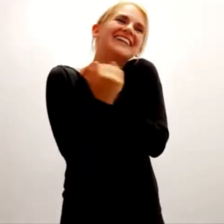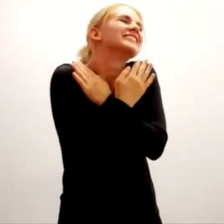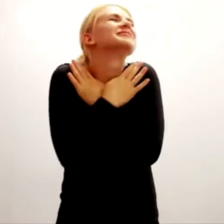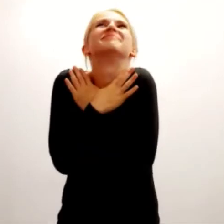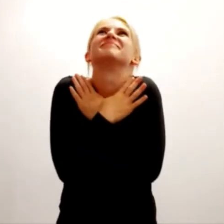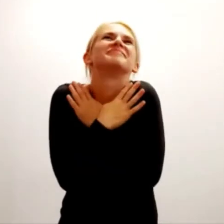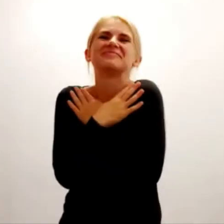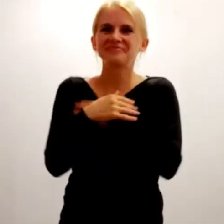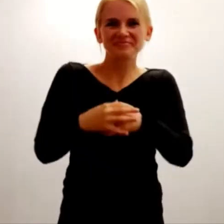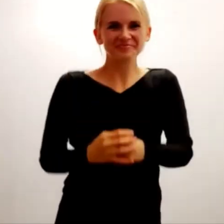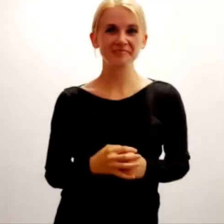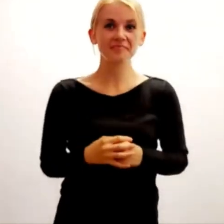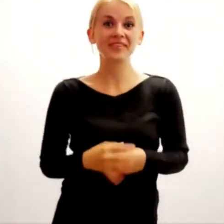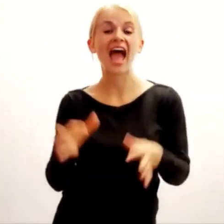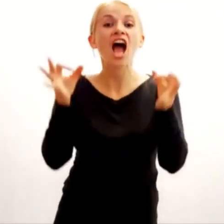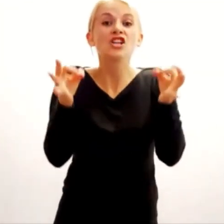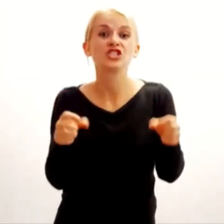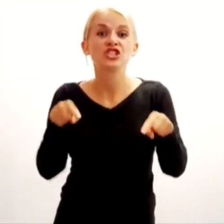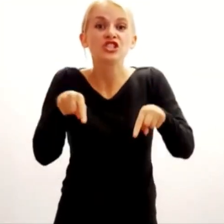zdrowy